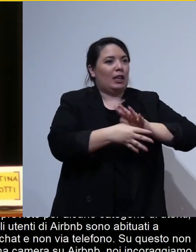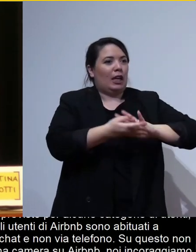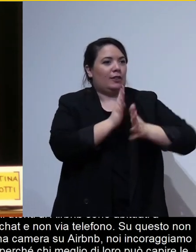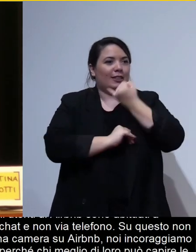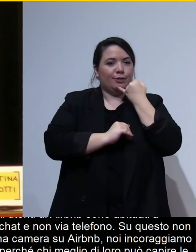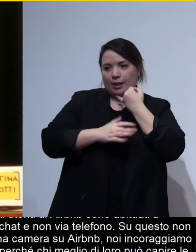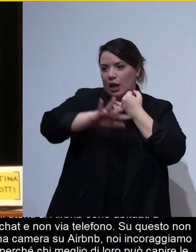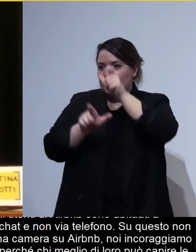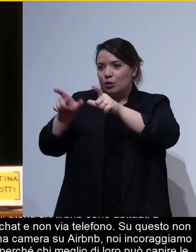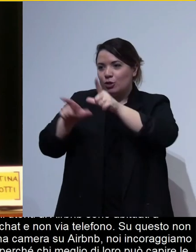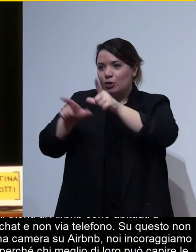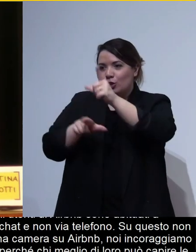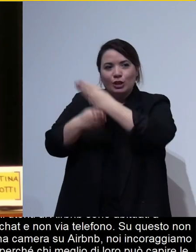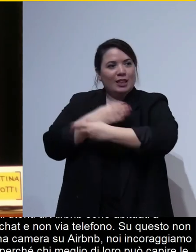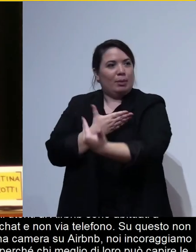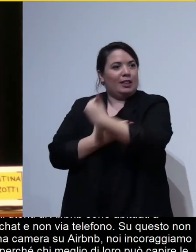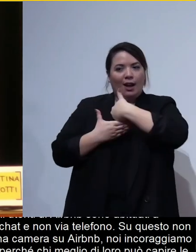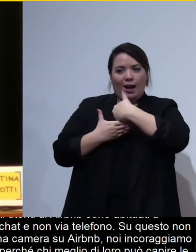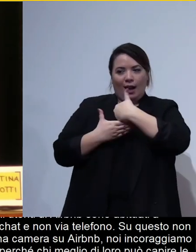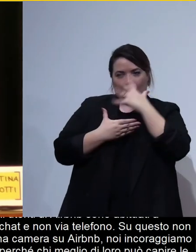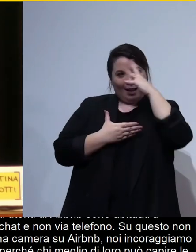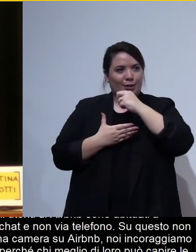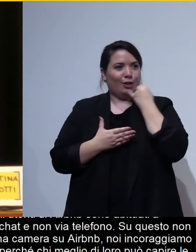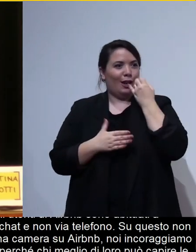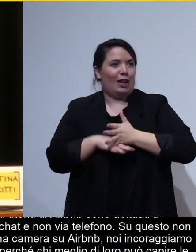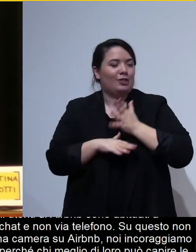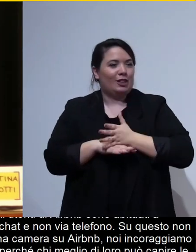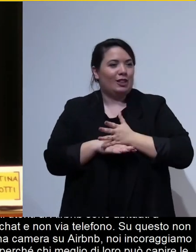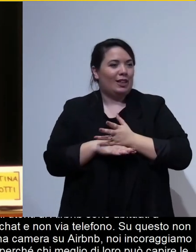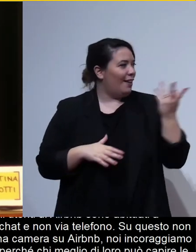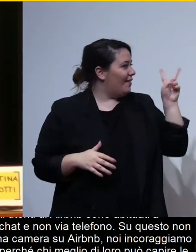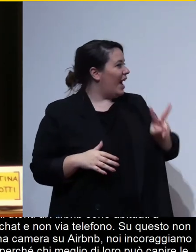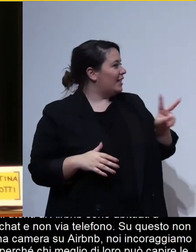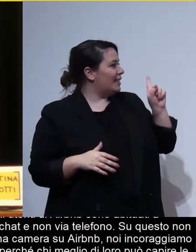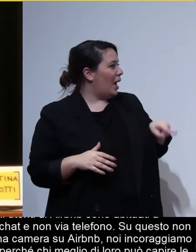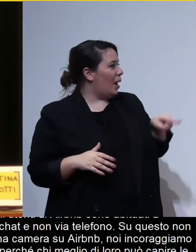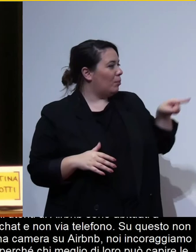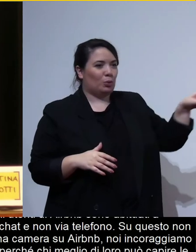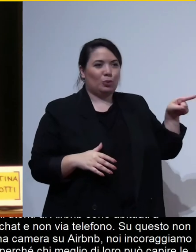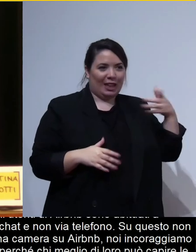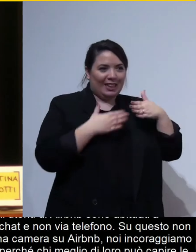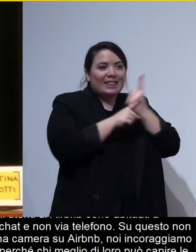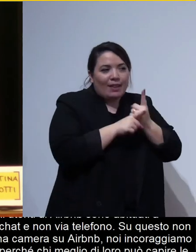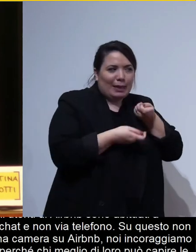viaggiatori che hanno le stesse necessità solo Valentina non è ancora a host non siamo ancora riuscite a convincerla